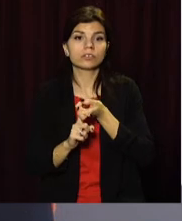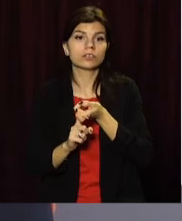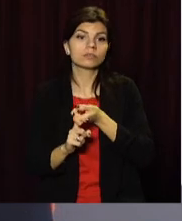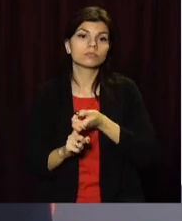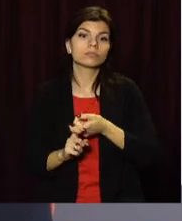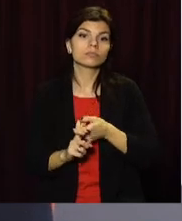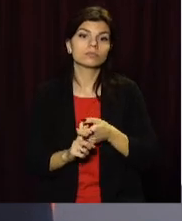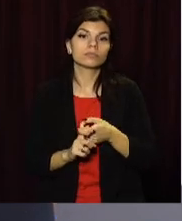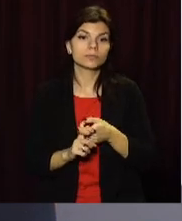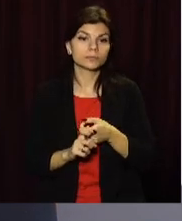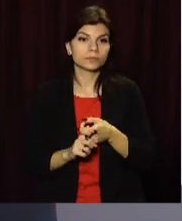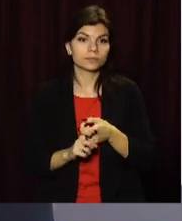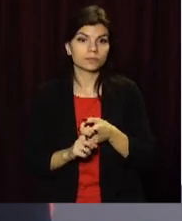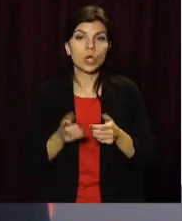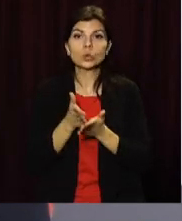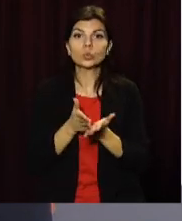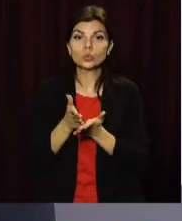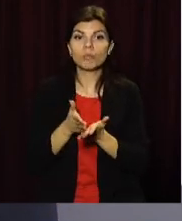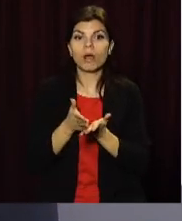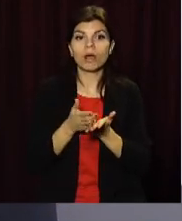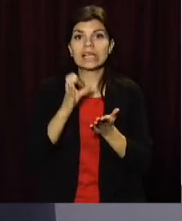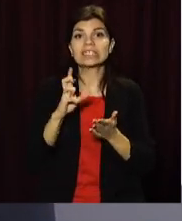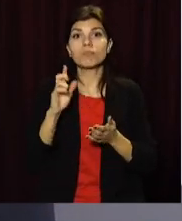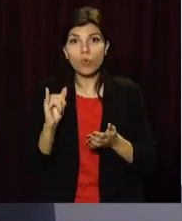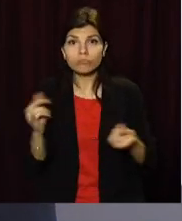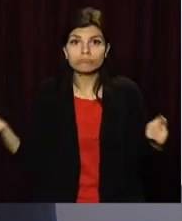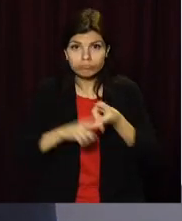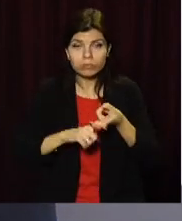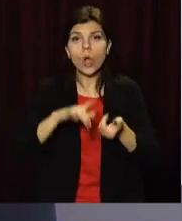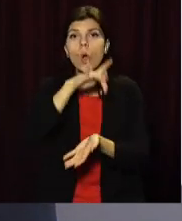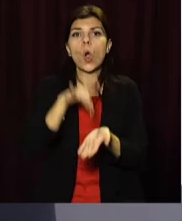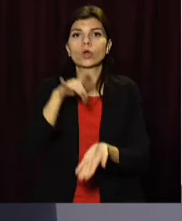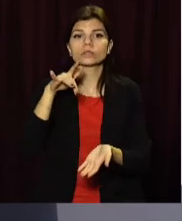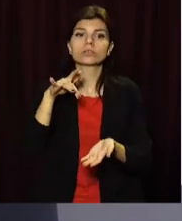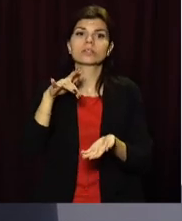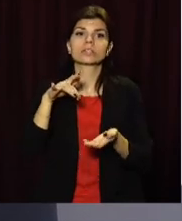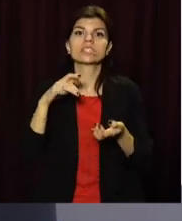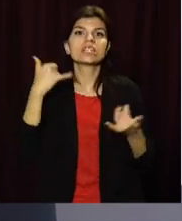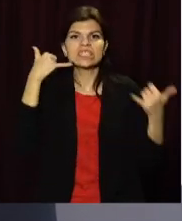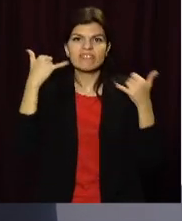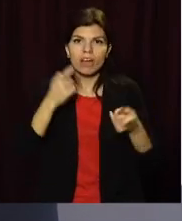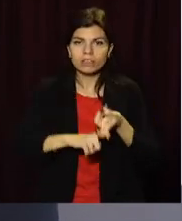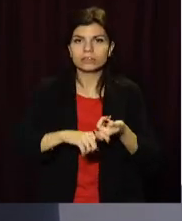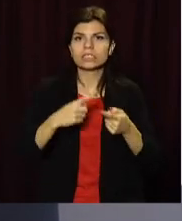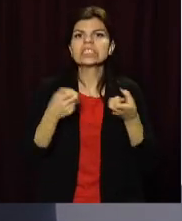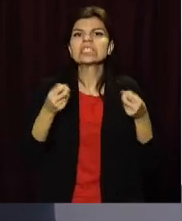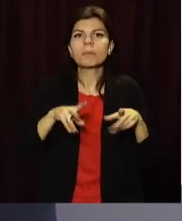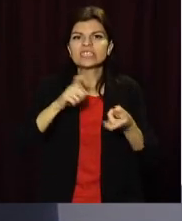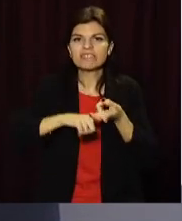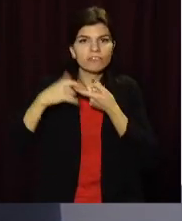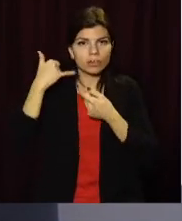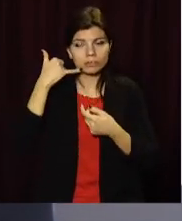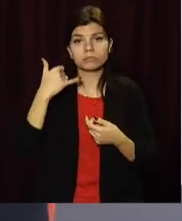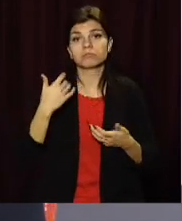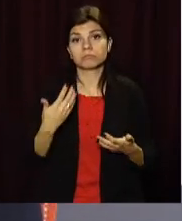службами СБУ, будівництво, спецсвязь і так далі,